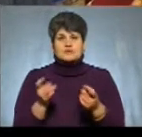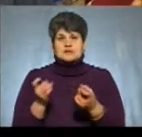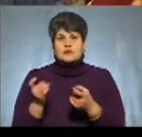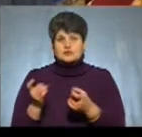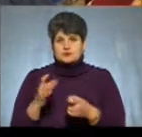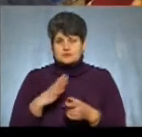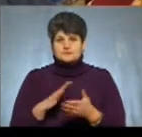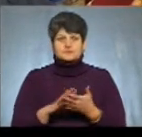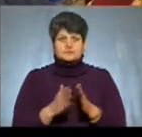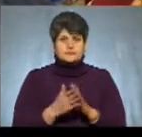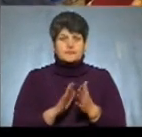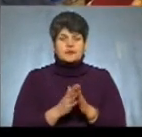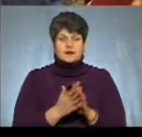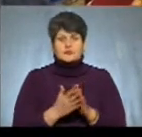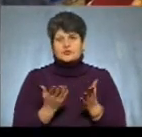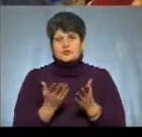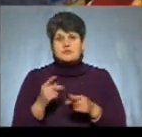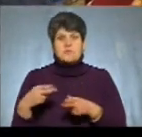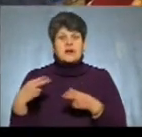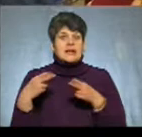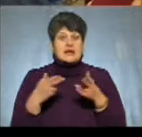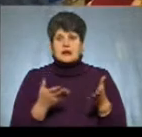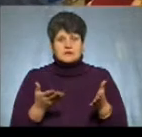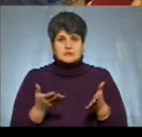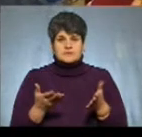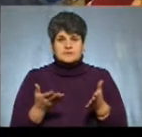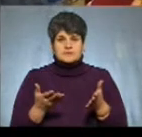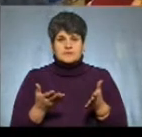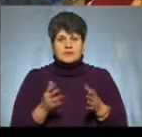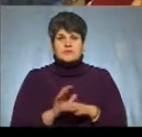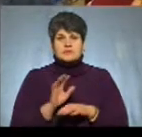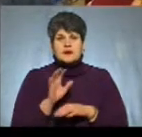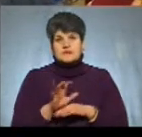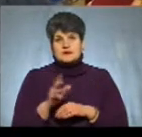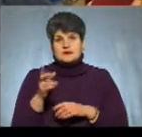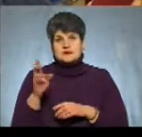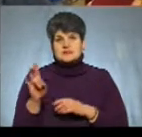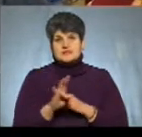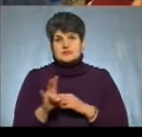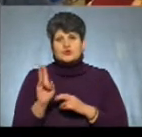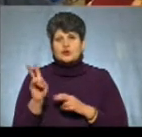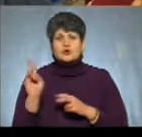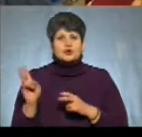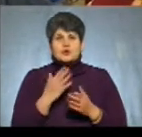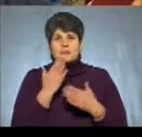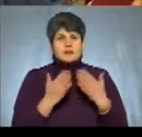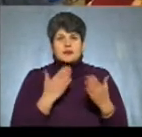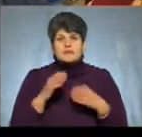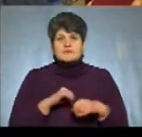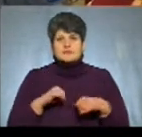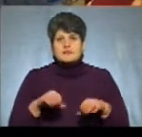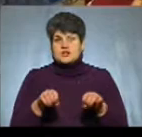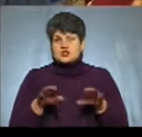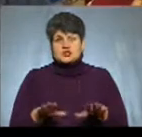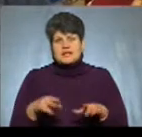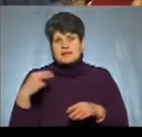договоритися, так, так, так, а то так, ось приїхали. Якийсь гіерархів прийшла за границю, де щоди нікого ніхто не питав. Саме рішили, і в тебе ще